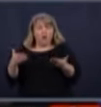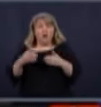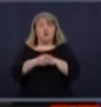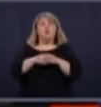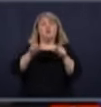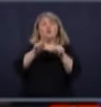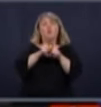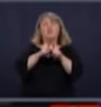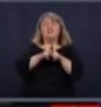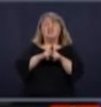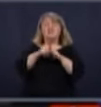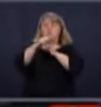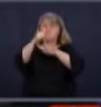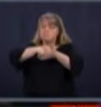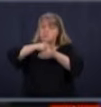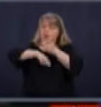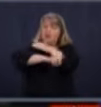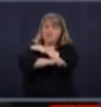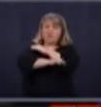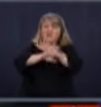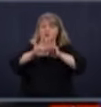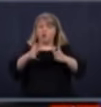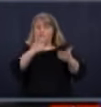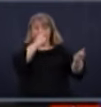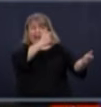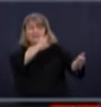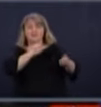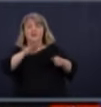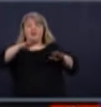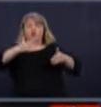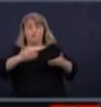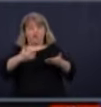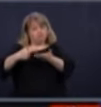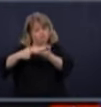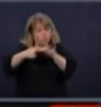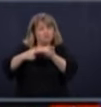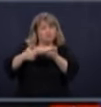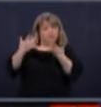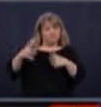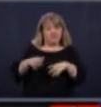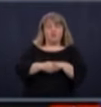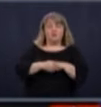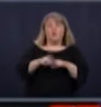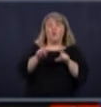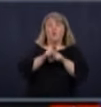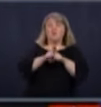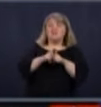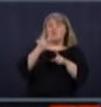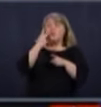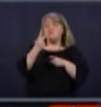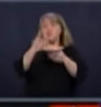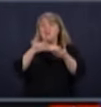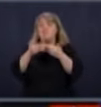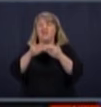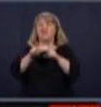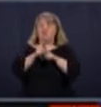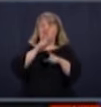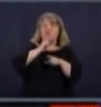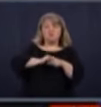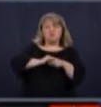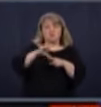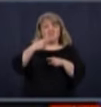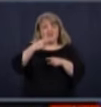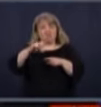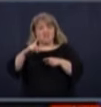de personnel. Bon, des enjeux aussi de vitusité de certains CHSLD,